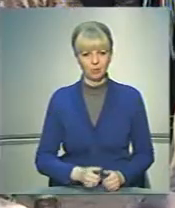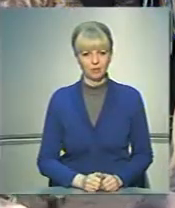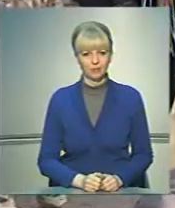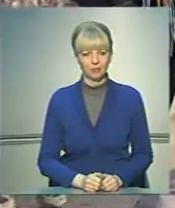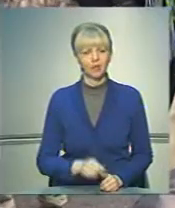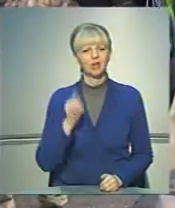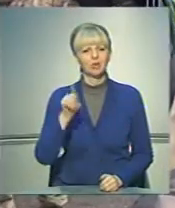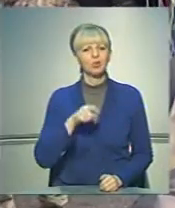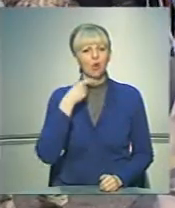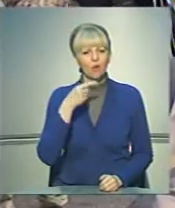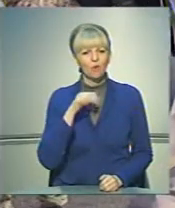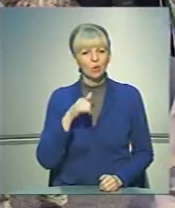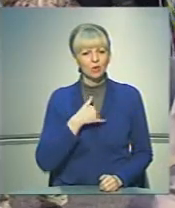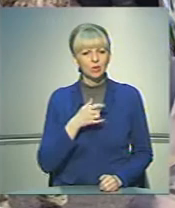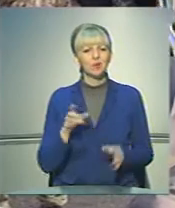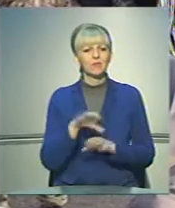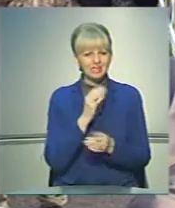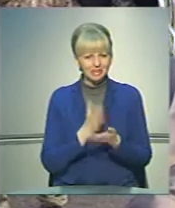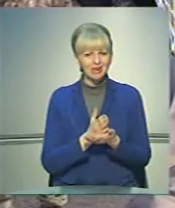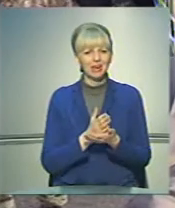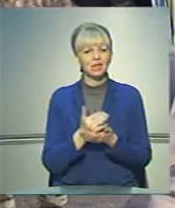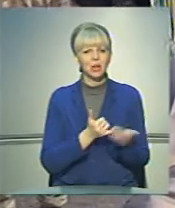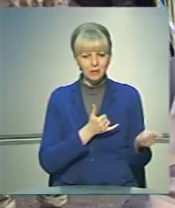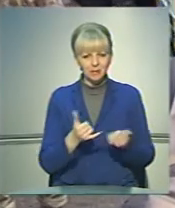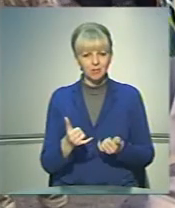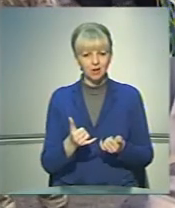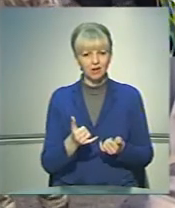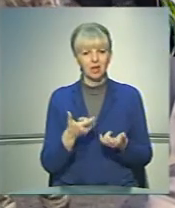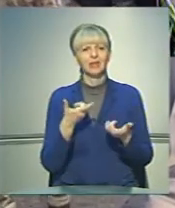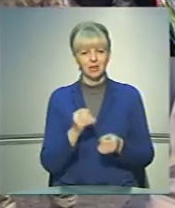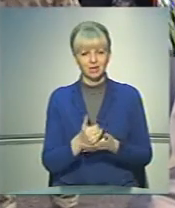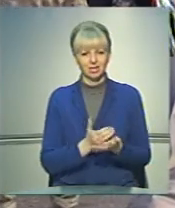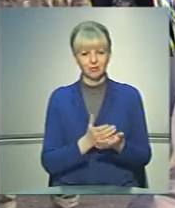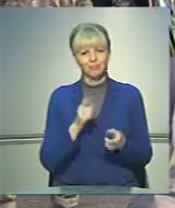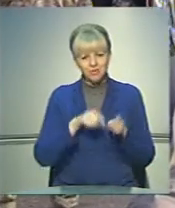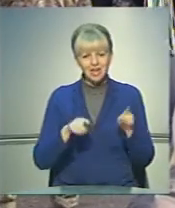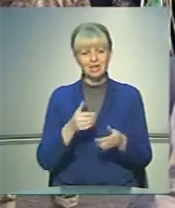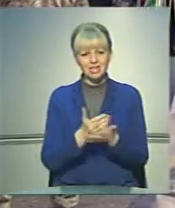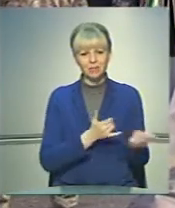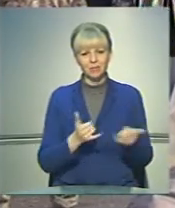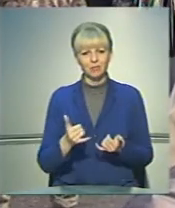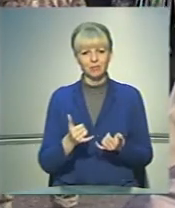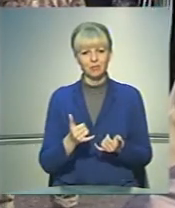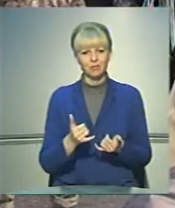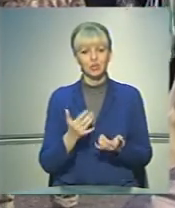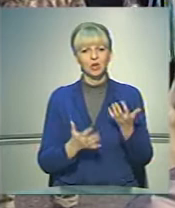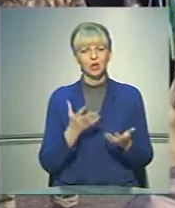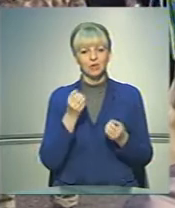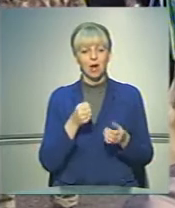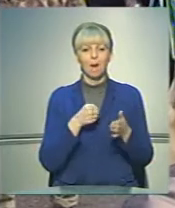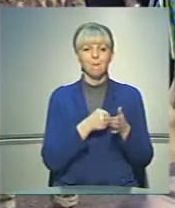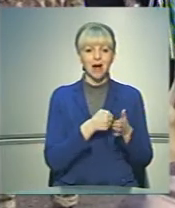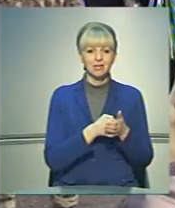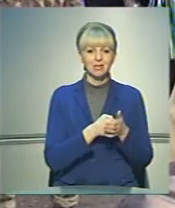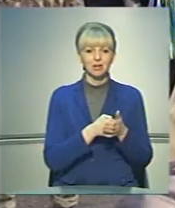Те, що говорять там, що все є, вроді, забезпечені, десь забезпечено. Як самі військові сказали, якщо везете на базу, то